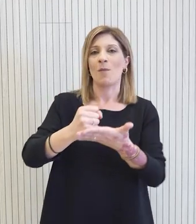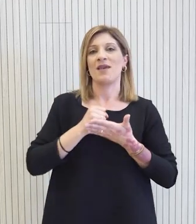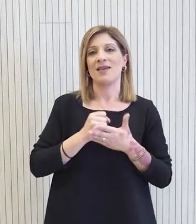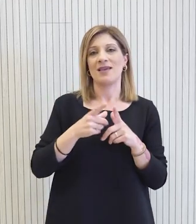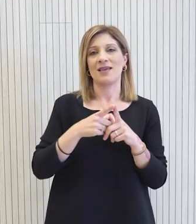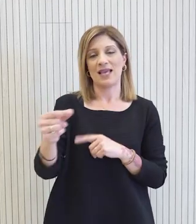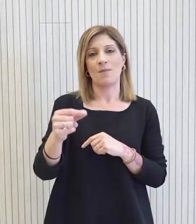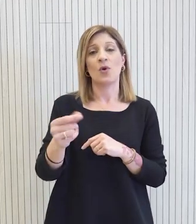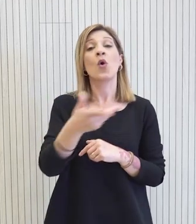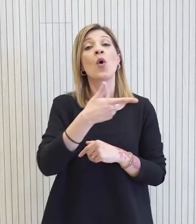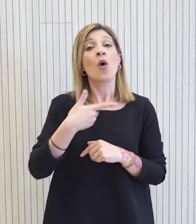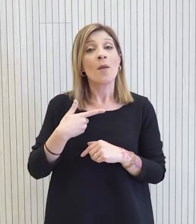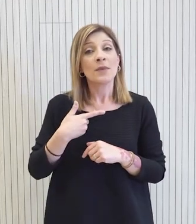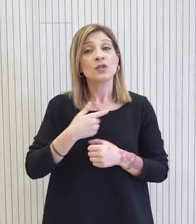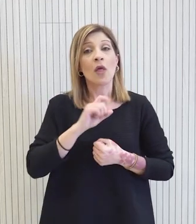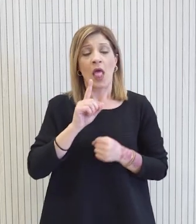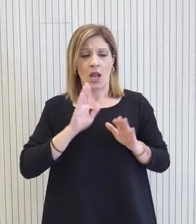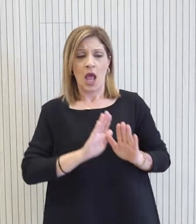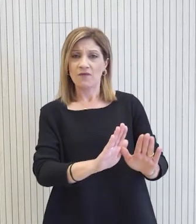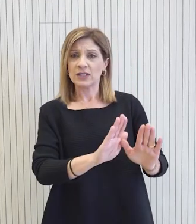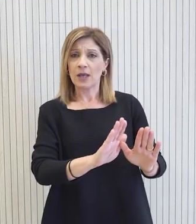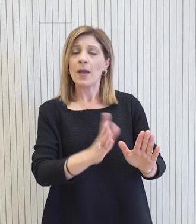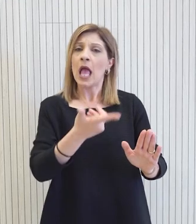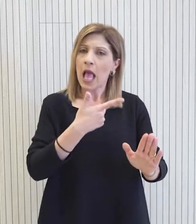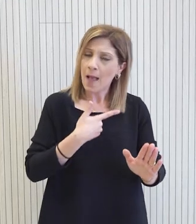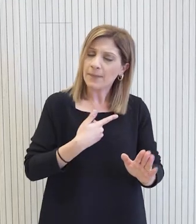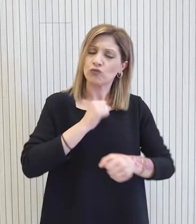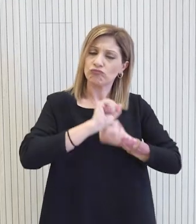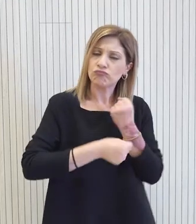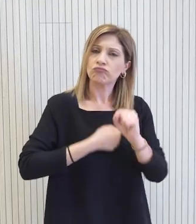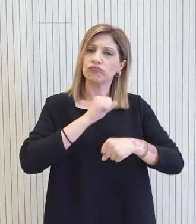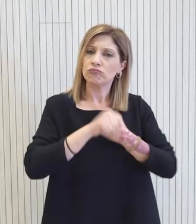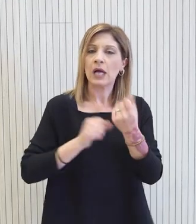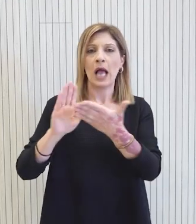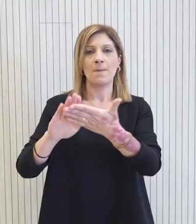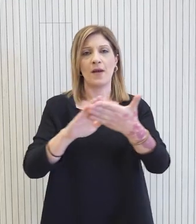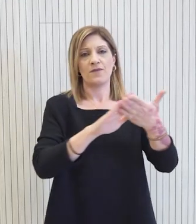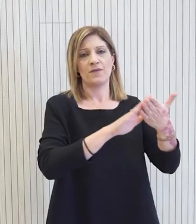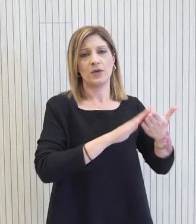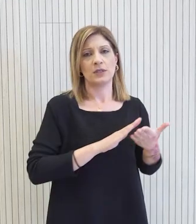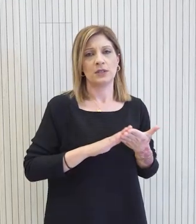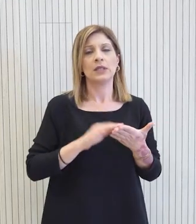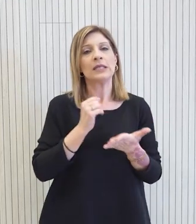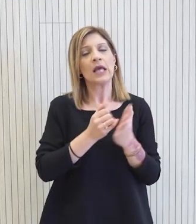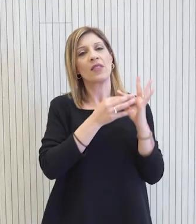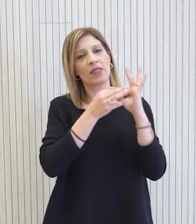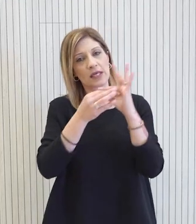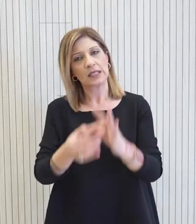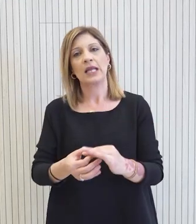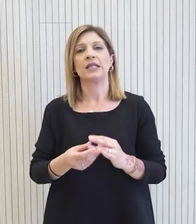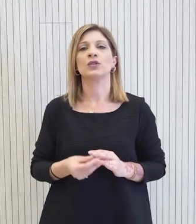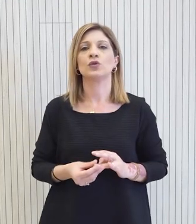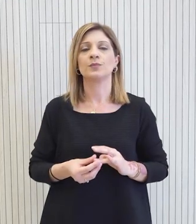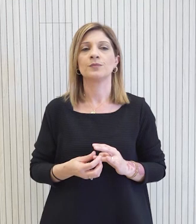Ένωσης είναι ένα εγχείρημα το οποίο ουδέποτε έχουμε εγκαταλείψει βρίσκεται στο επικεντρο των διπλωματικών μας επαφών και θα συνεχίζουμε προς αυτή την